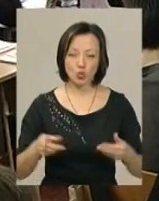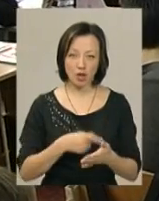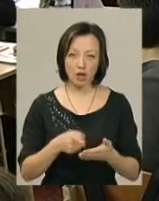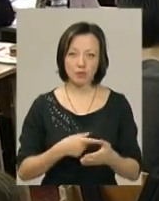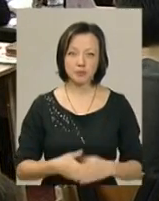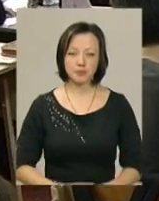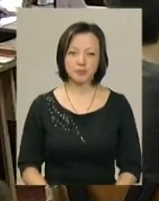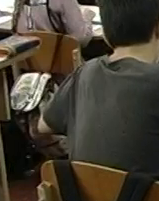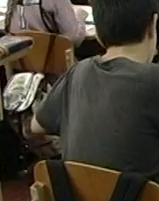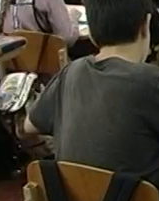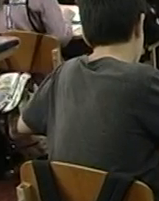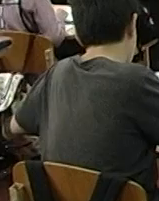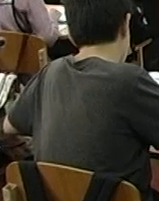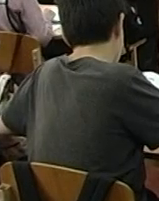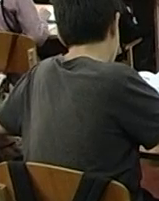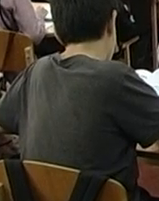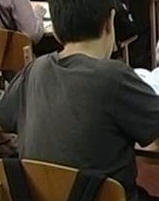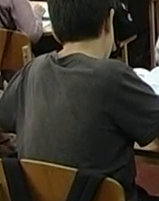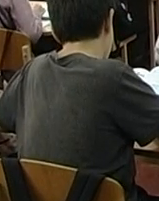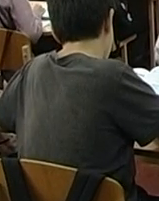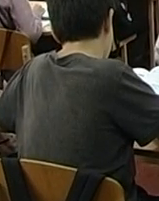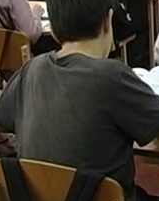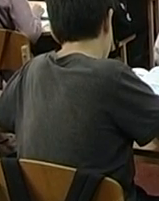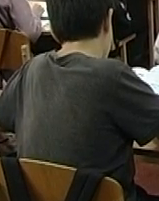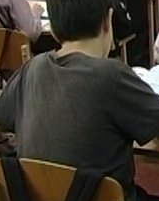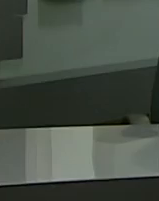Тетяна Ворожцова, Віктор Кривий, новини Поділля, Центр.